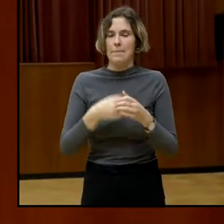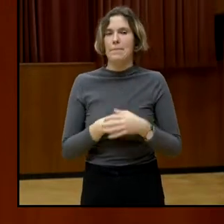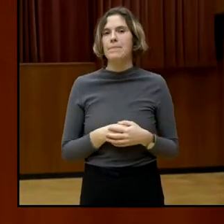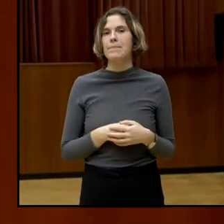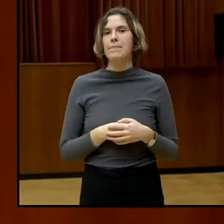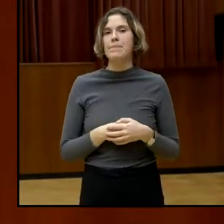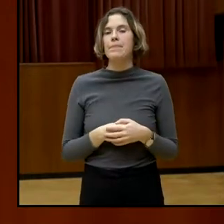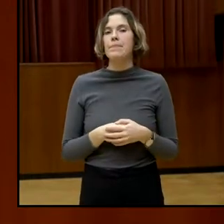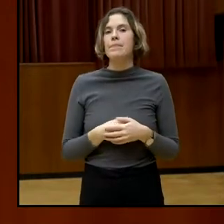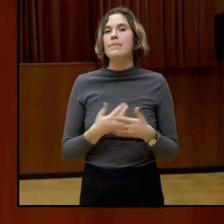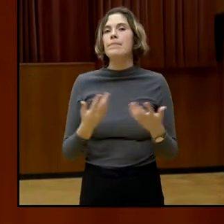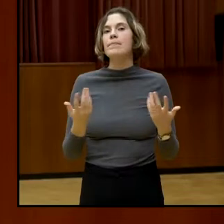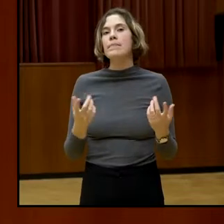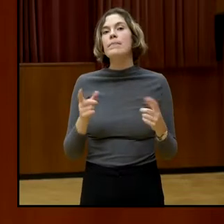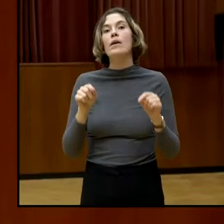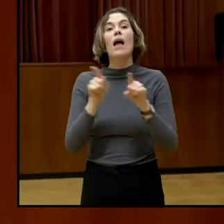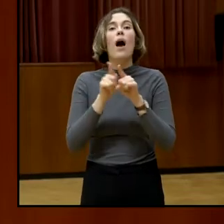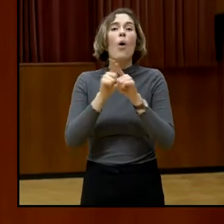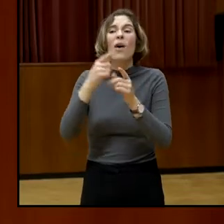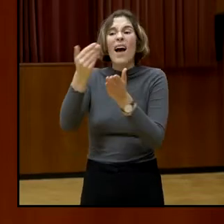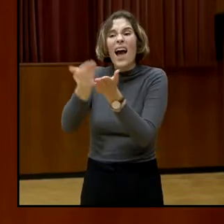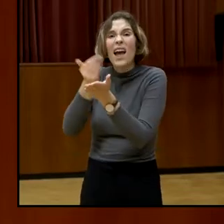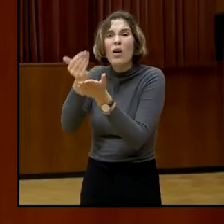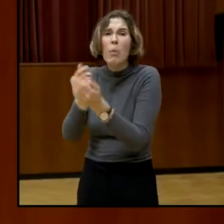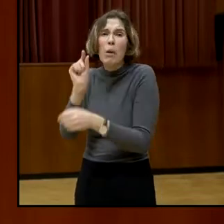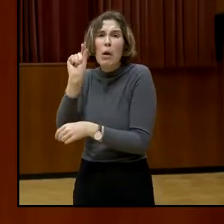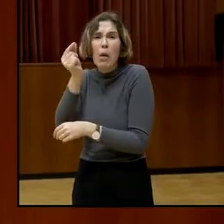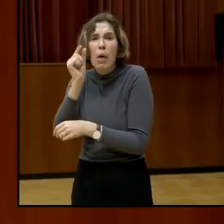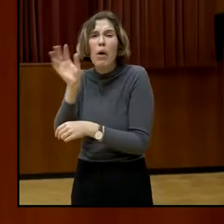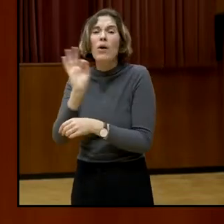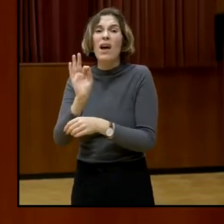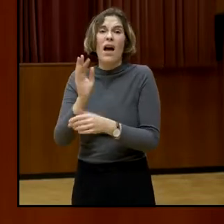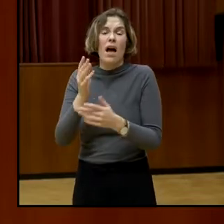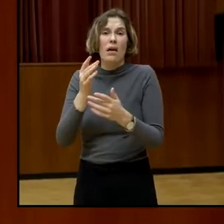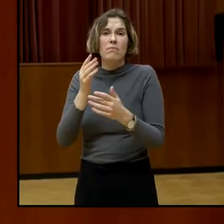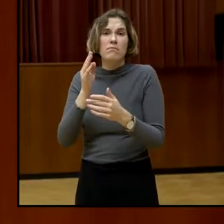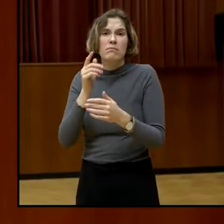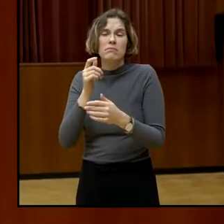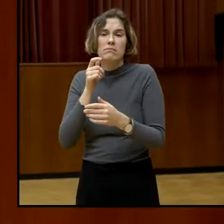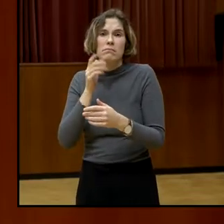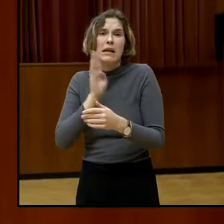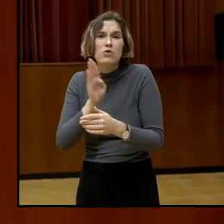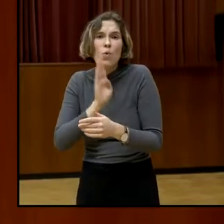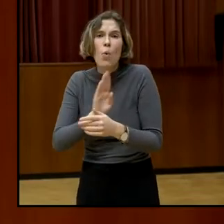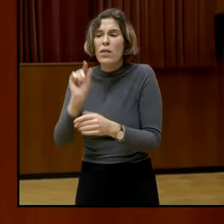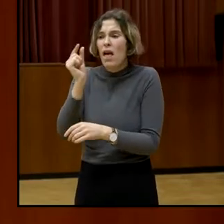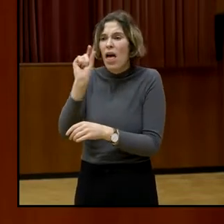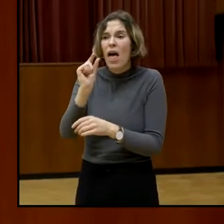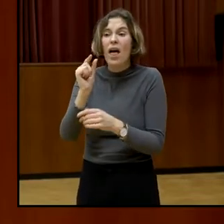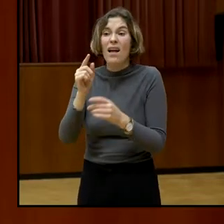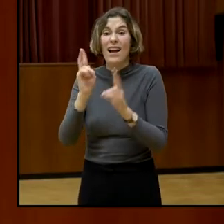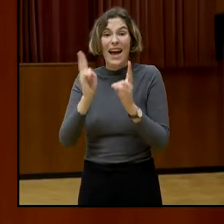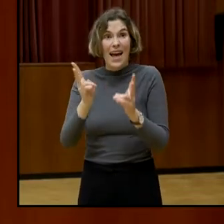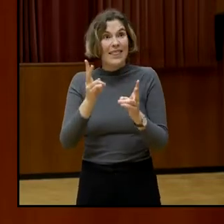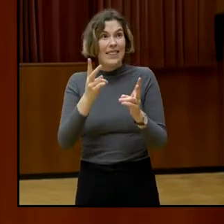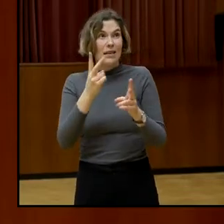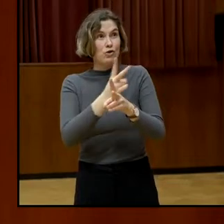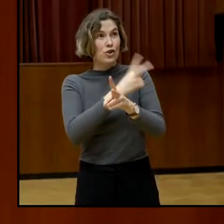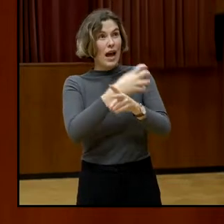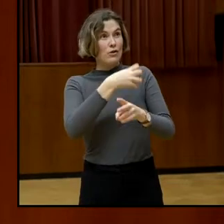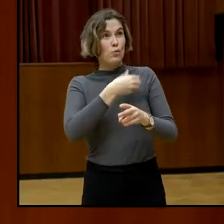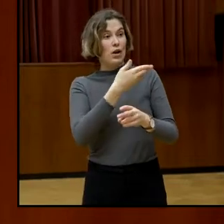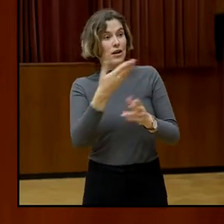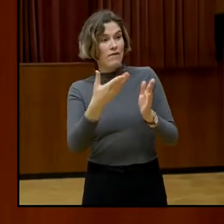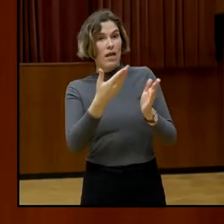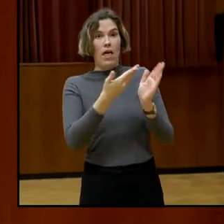Wer etwa ein zu niedriges Einkommen hat oder zu niedrige Pension bezieht, bleibt von der Einbürgerung ausgeschlossen. Und so